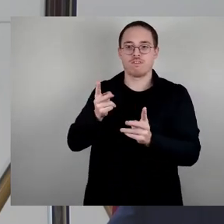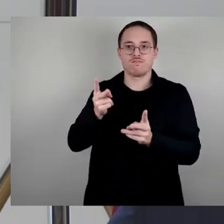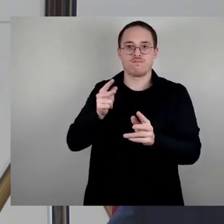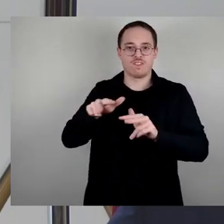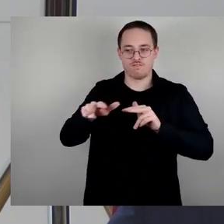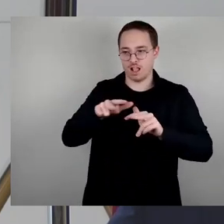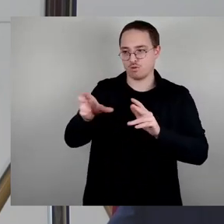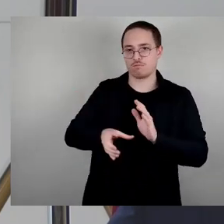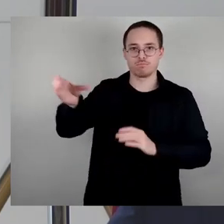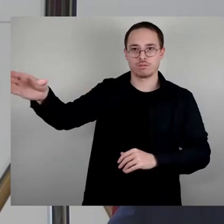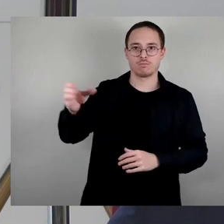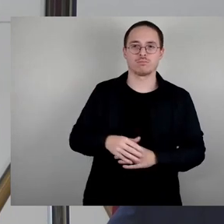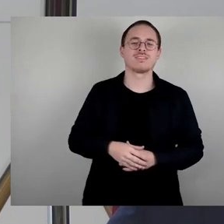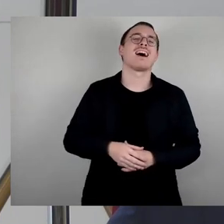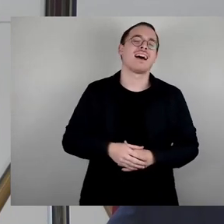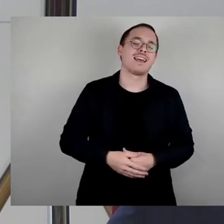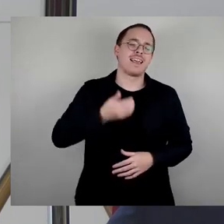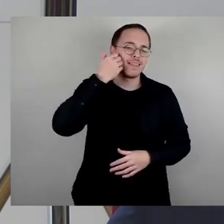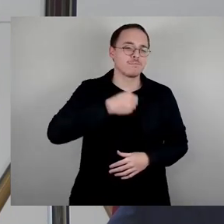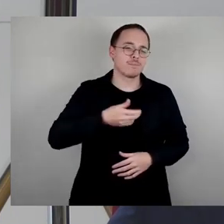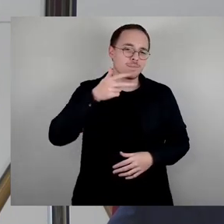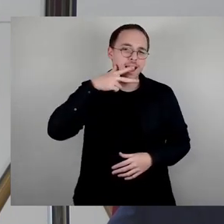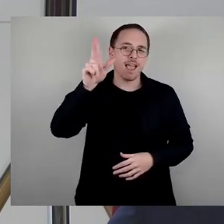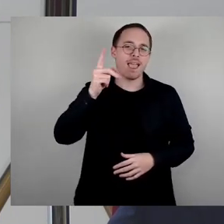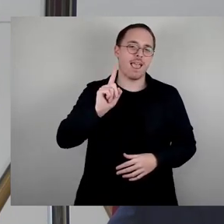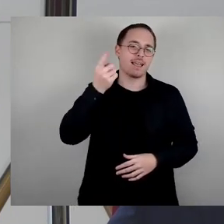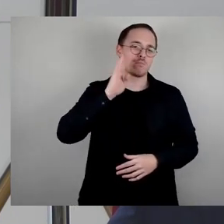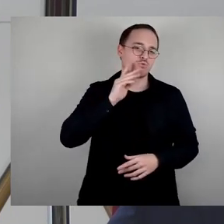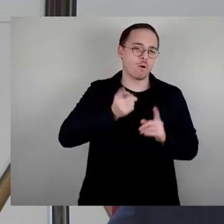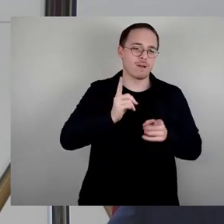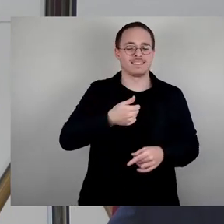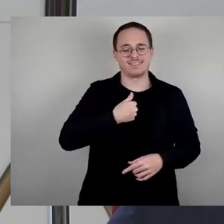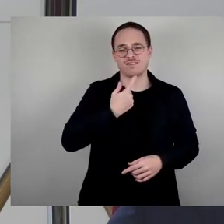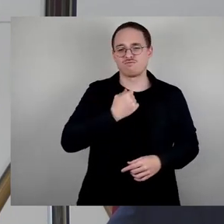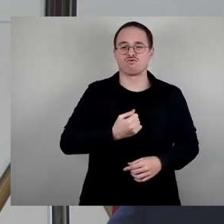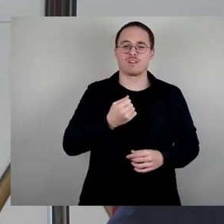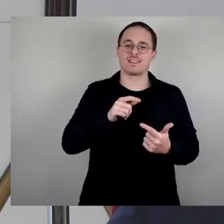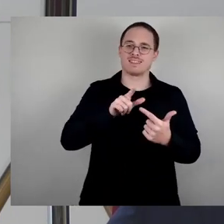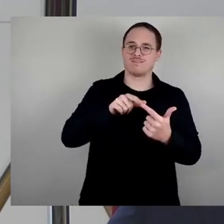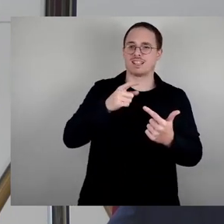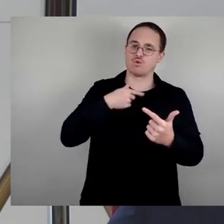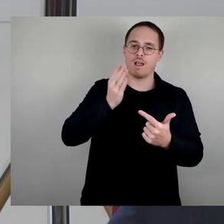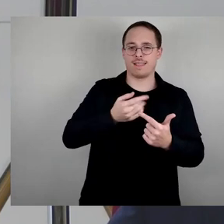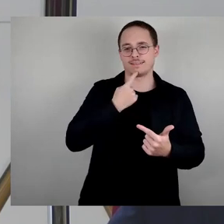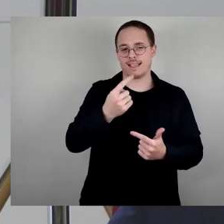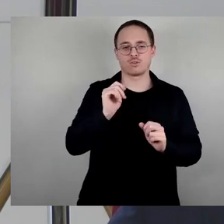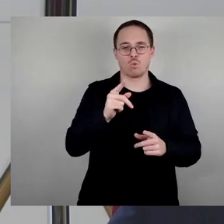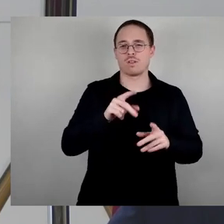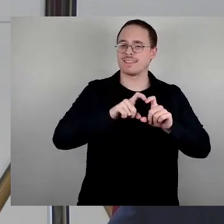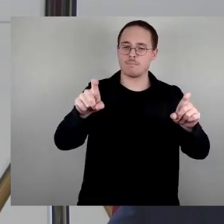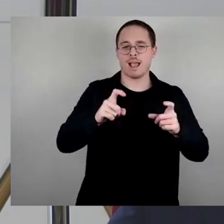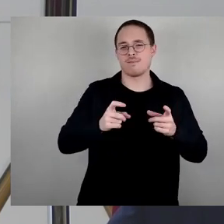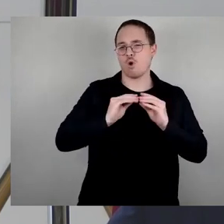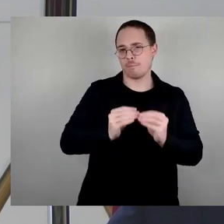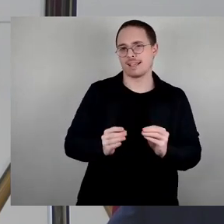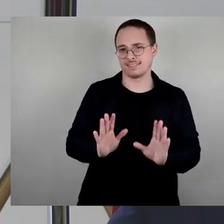Bürgermeister, ich würde darum bitten, zu Ende auszuführen. Das Thema ist doch etwas komplexer in der Beantwortung. Zum Zweiten